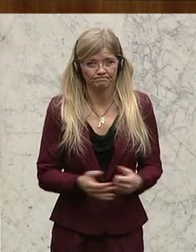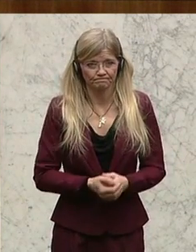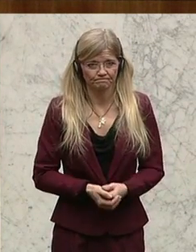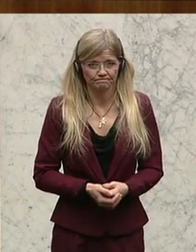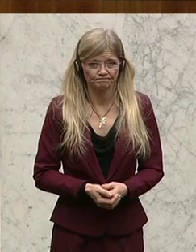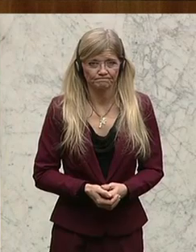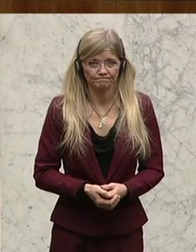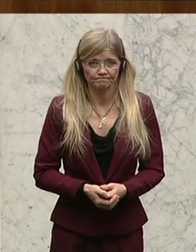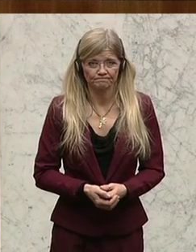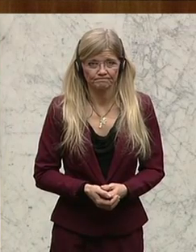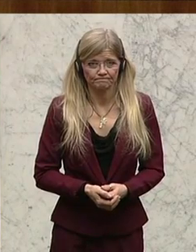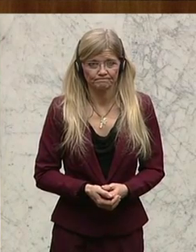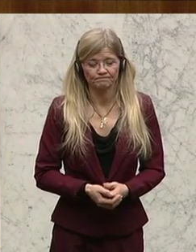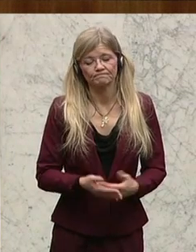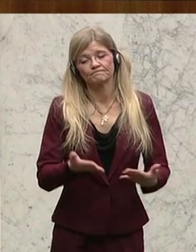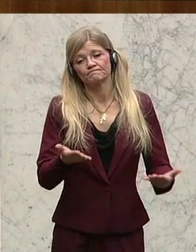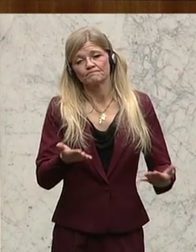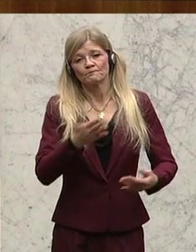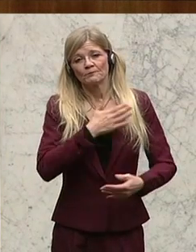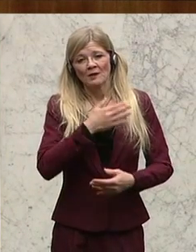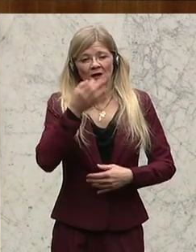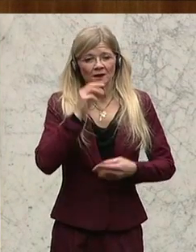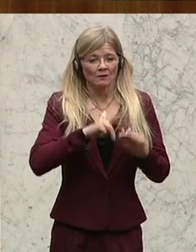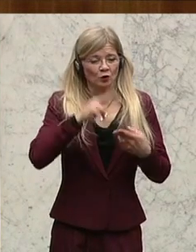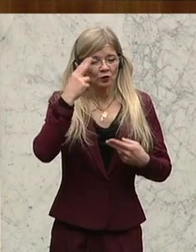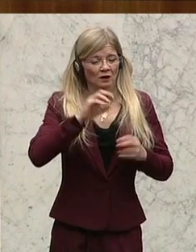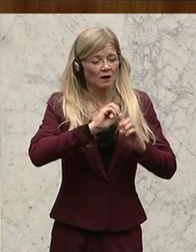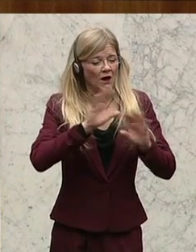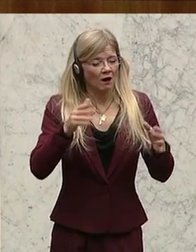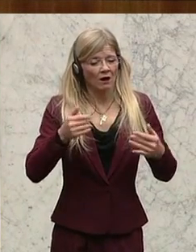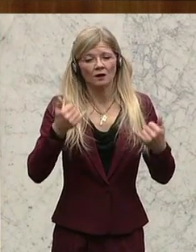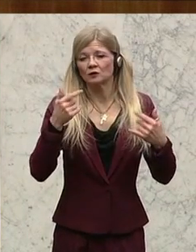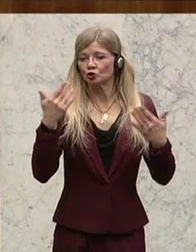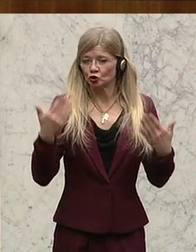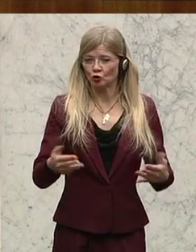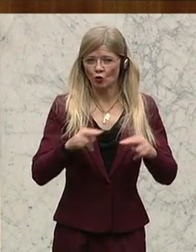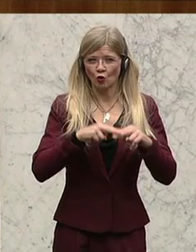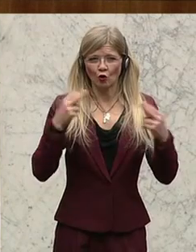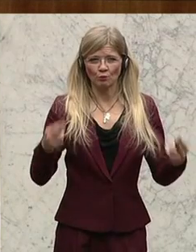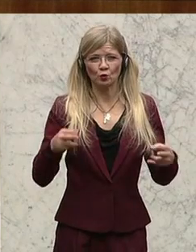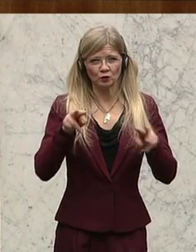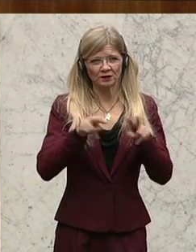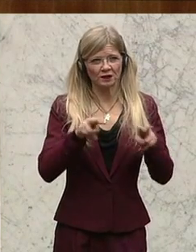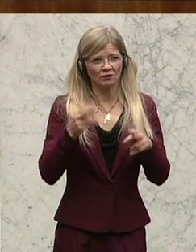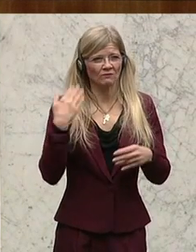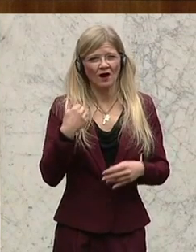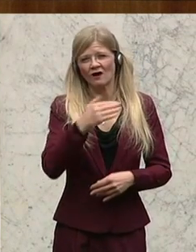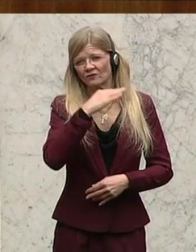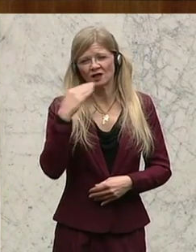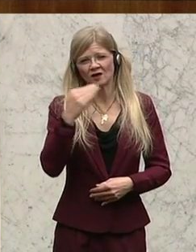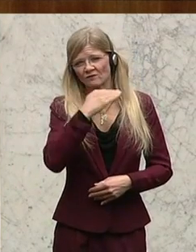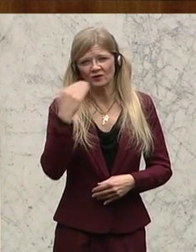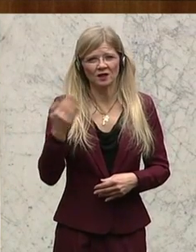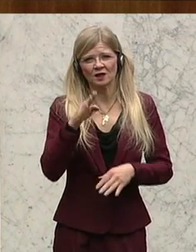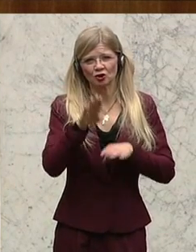es ist klar, dass diese Bundesregierung bisher viele, viele wichtige Schritte verschlafen hat und hier nicht